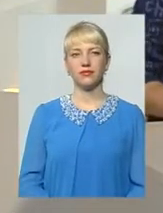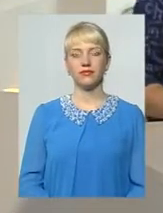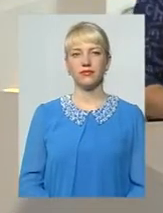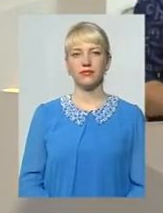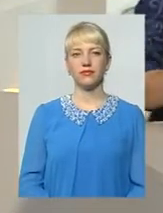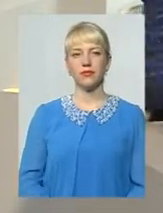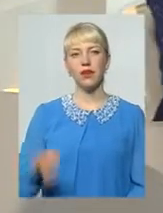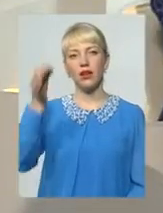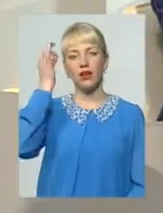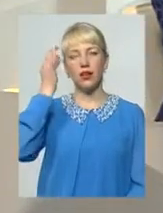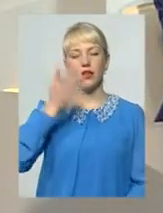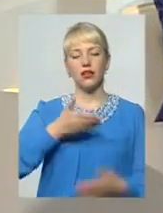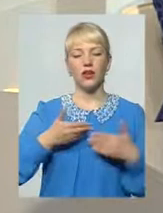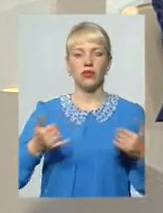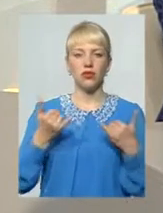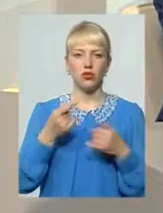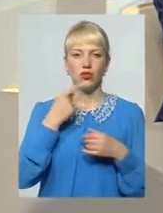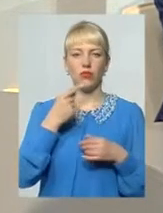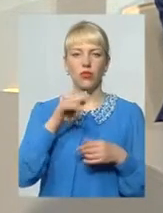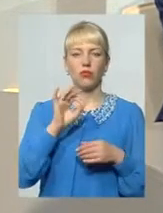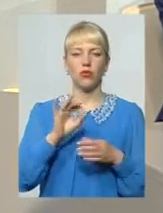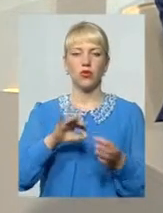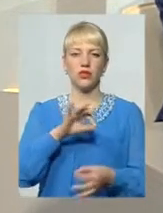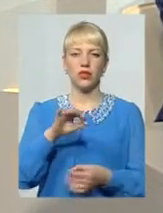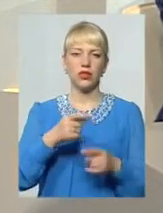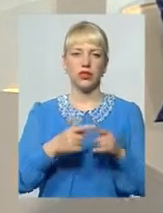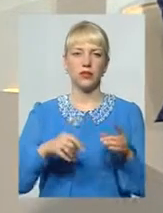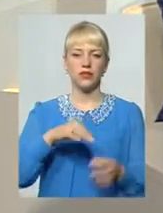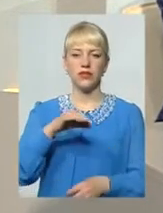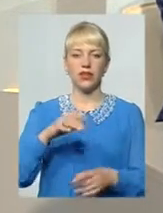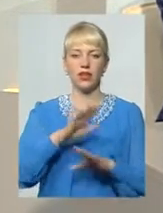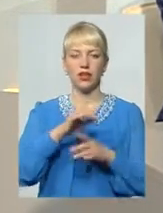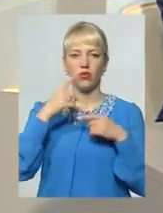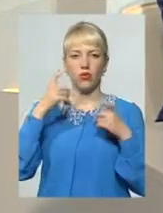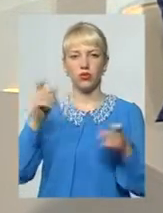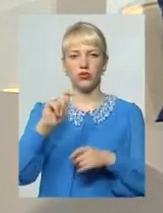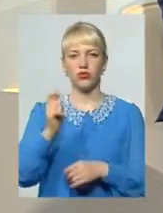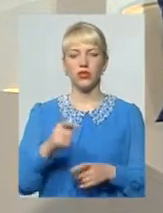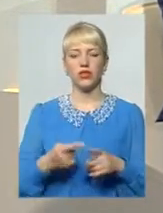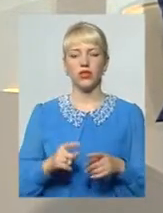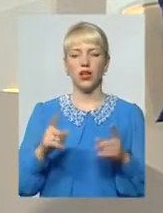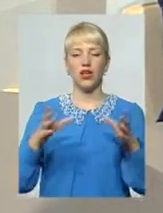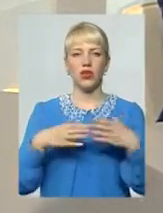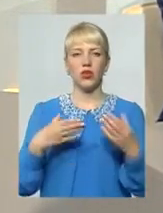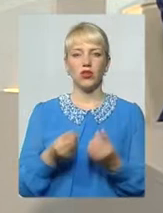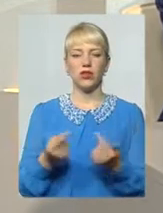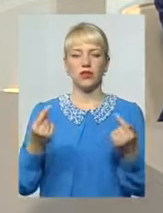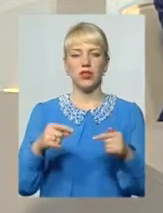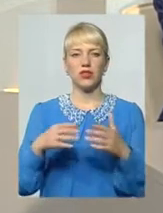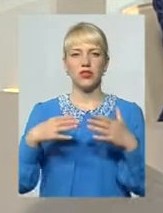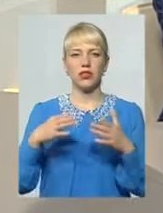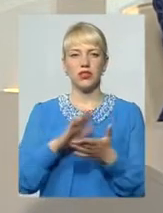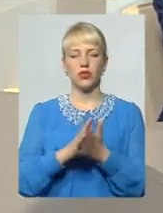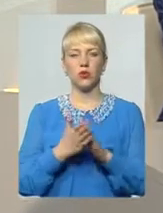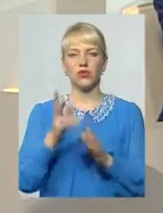Нагадаю, сьогодні говоримо про сиріт та напівсиріт неоголошені війни і родини в кризових ситуаціях, які, власне,